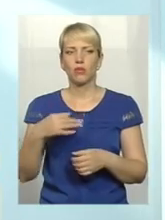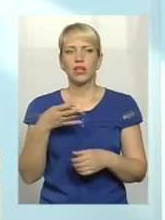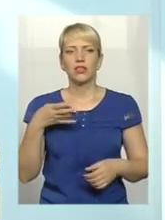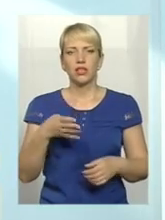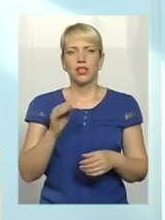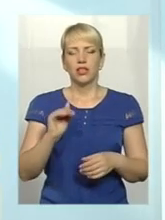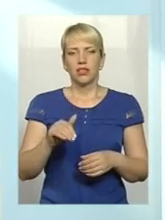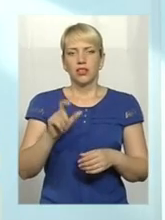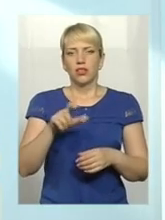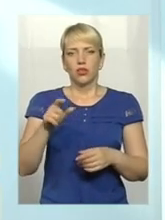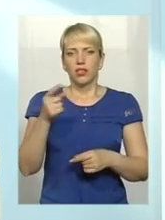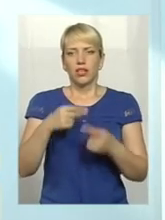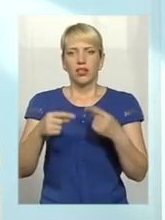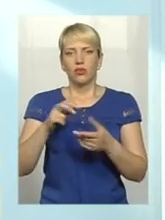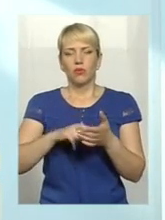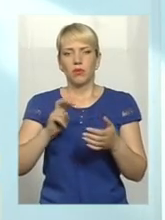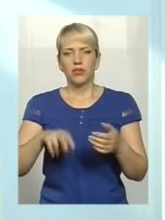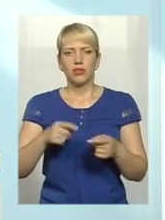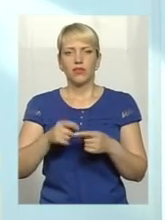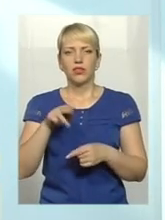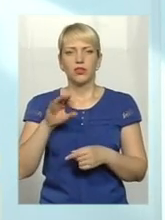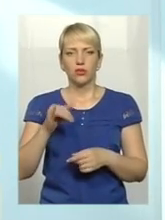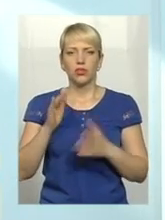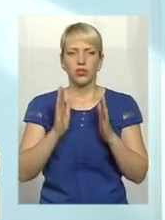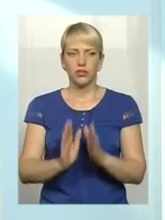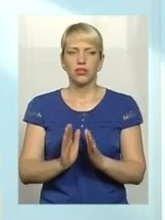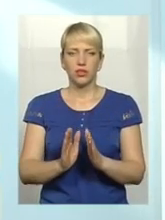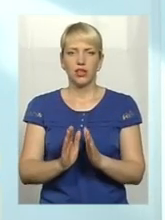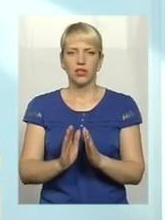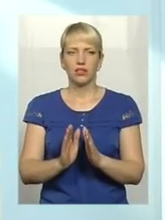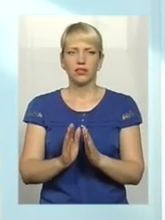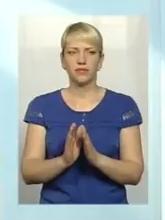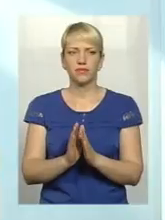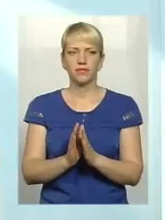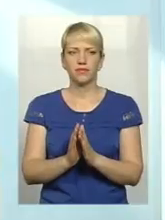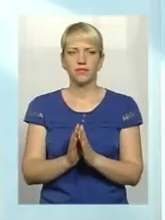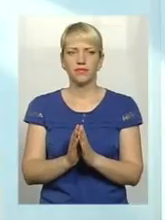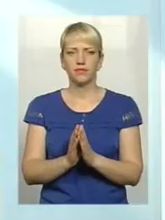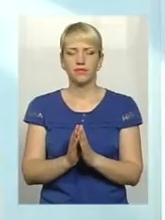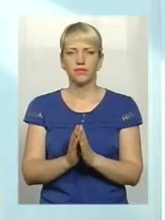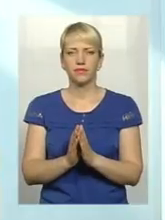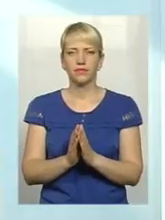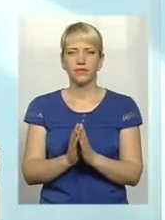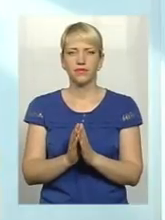демобілізованих, то тільки відсотків,